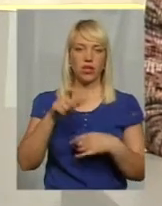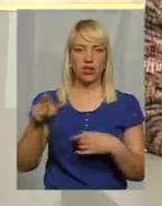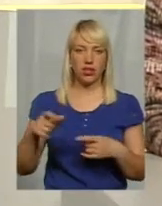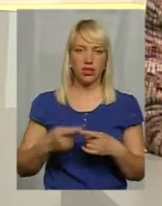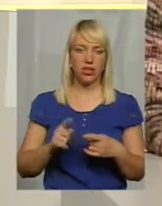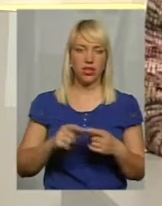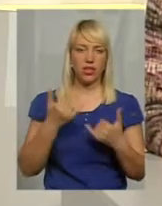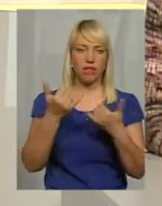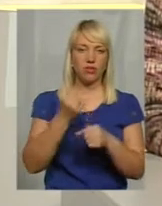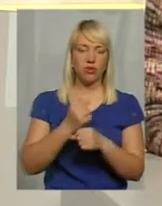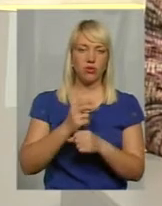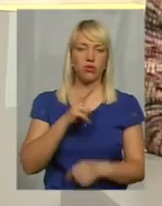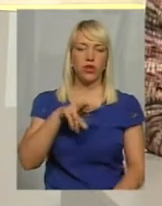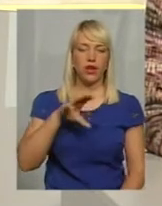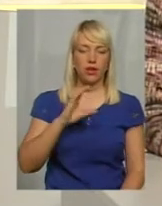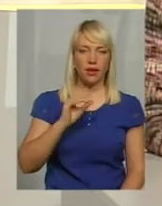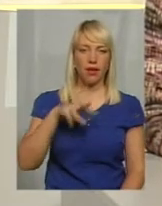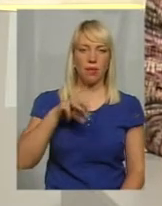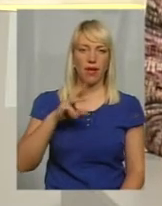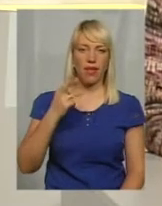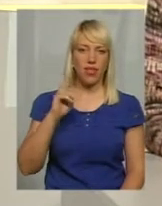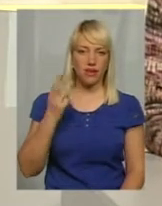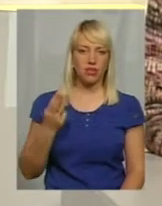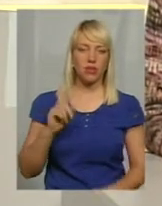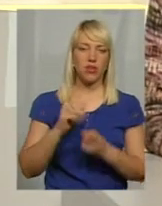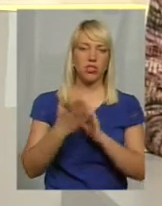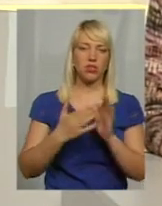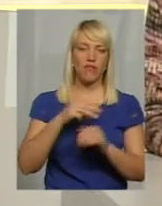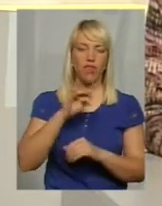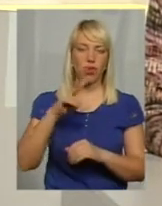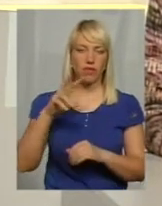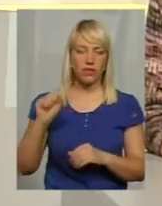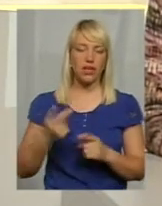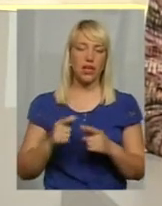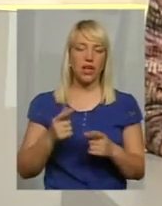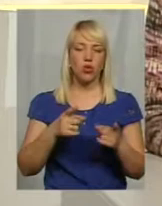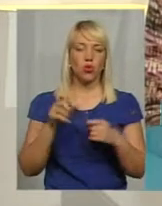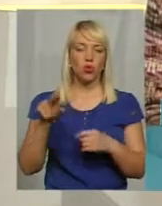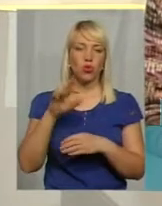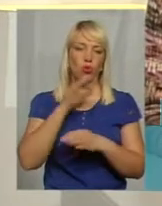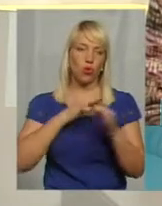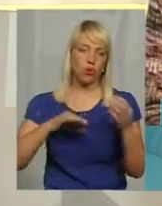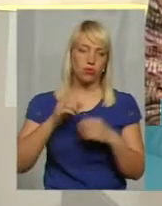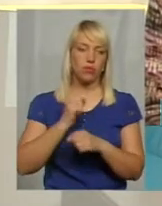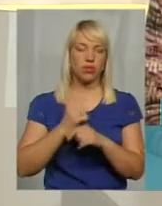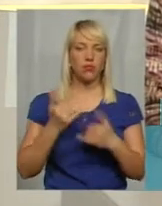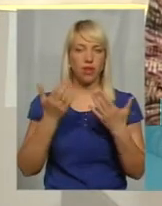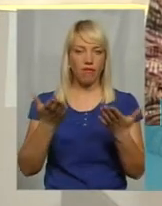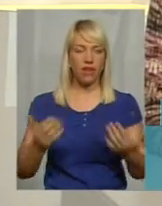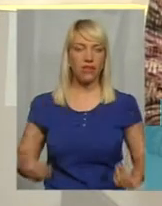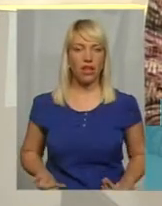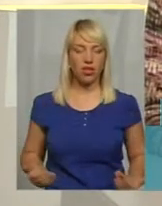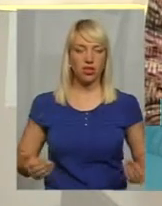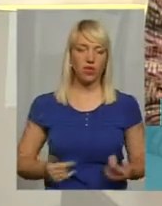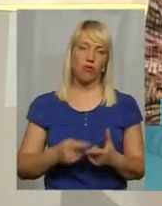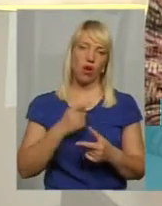Киміняш, Оксана Фіновська перекладає на мову жестів. Долучайтеся до розмови, працюємо для вас наживо. Або телефонуйте у студію, або